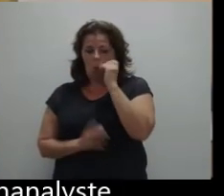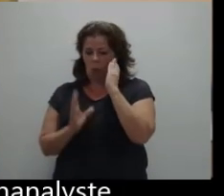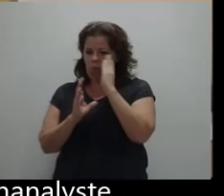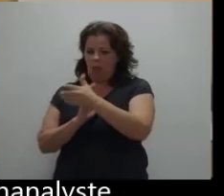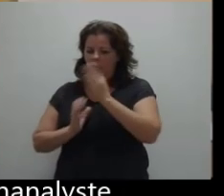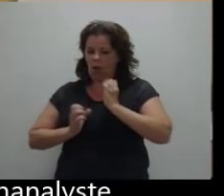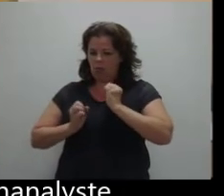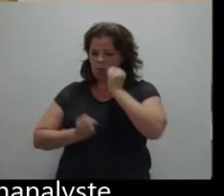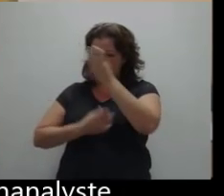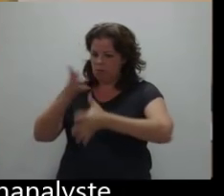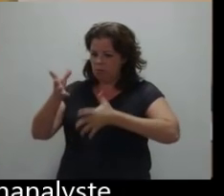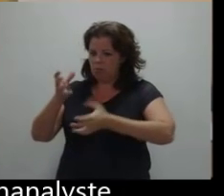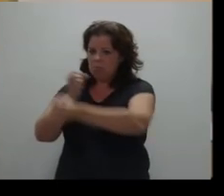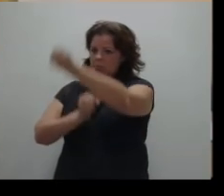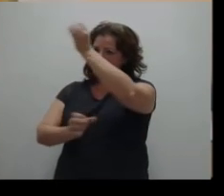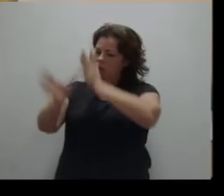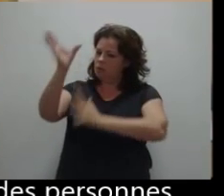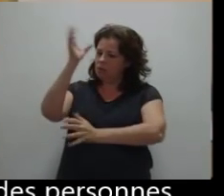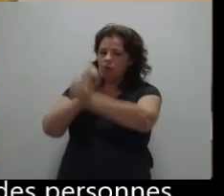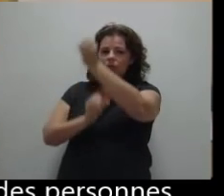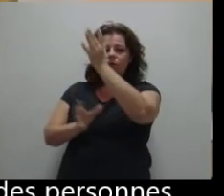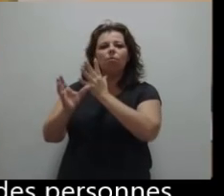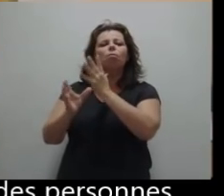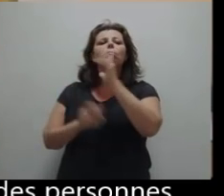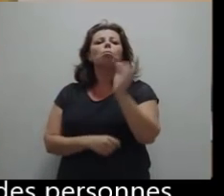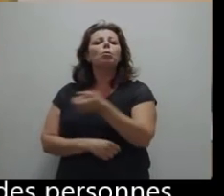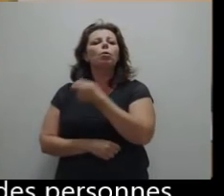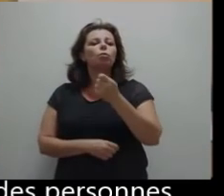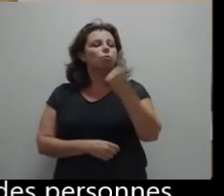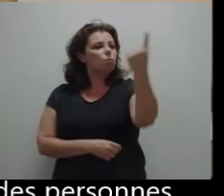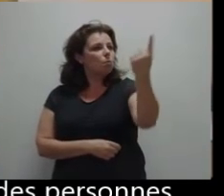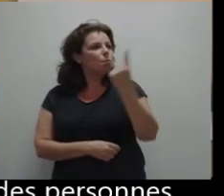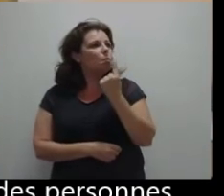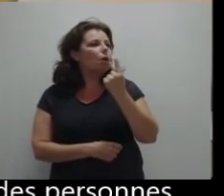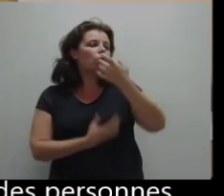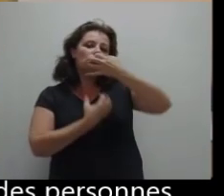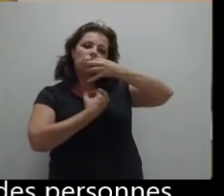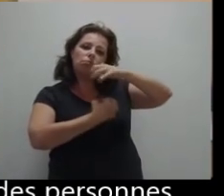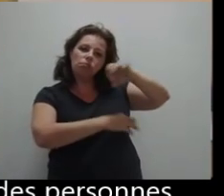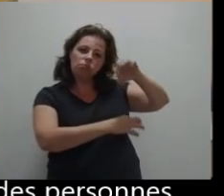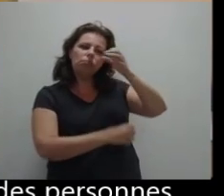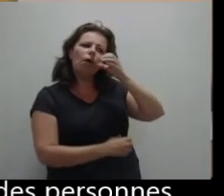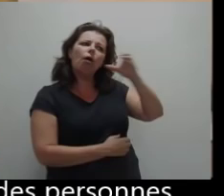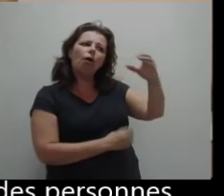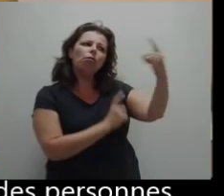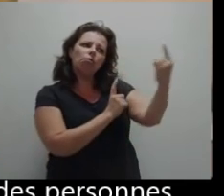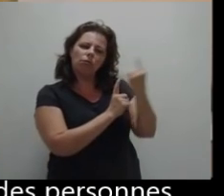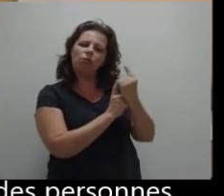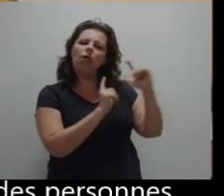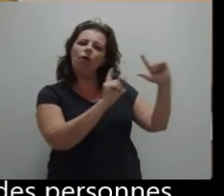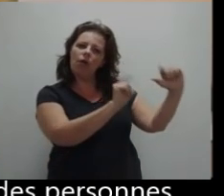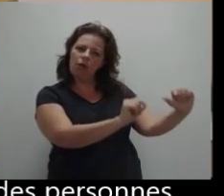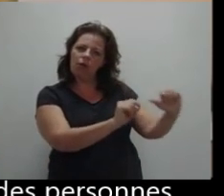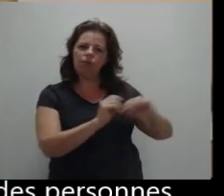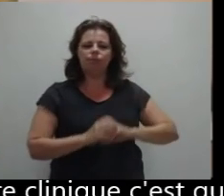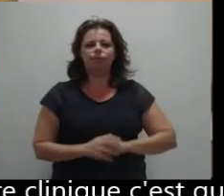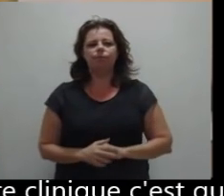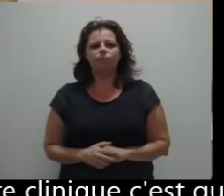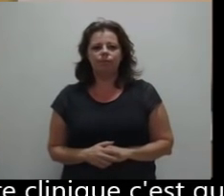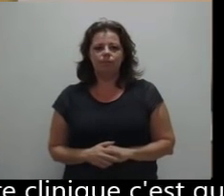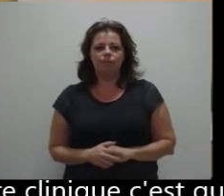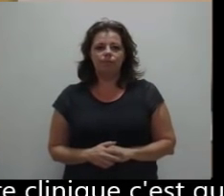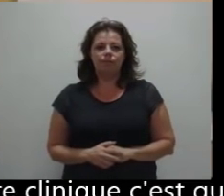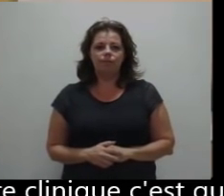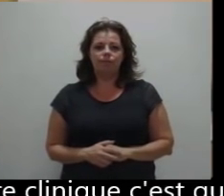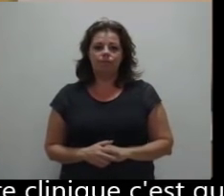leur modalité langagière, tout en recevant par ailleurs des personnes qui vocalisent pour s'exprimer. Eh